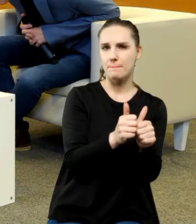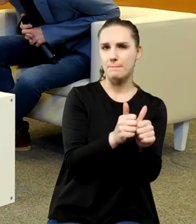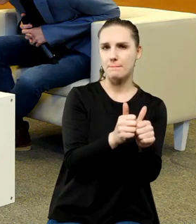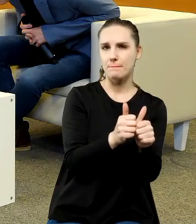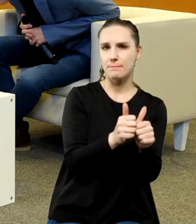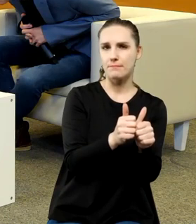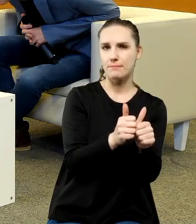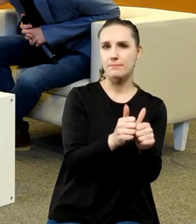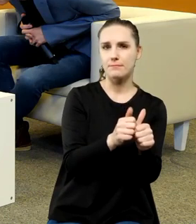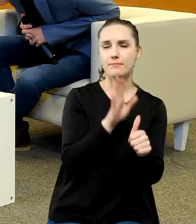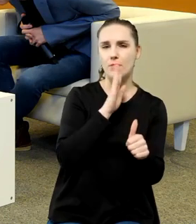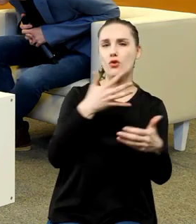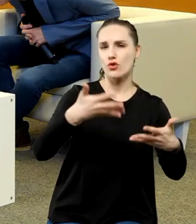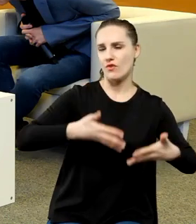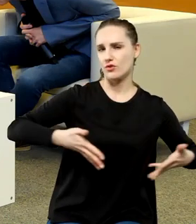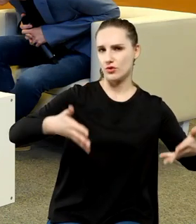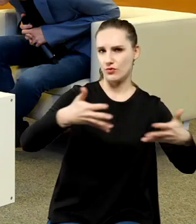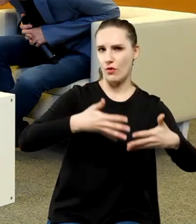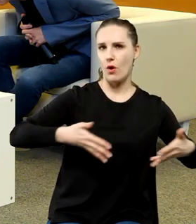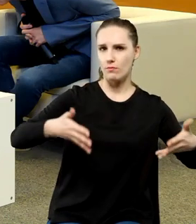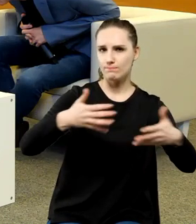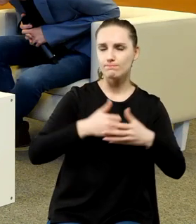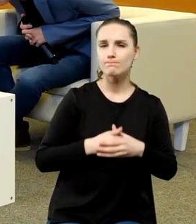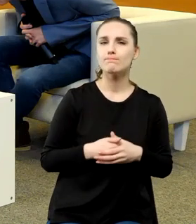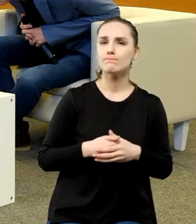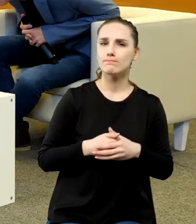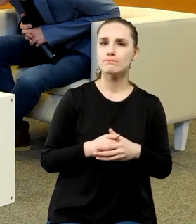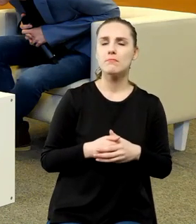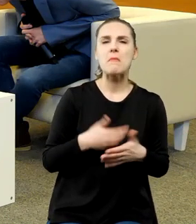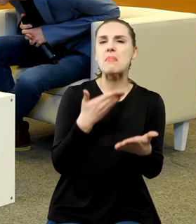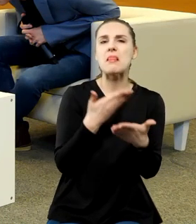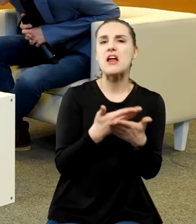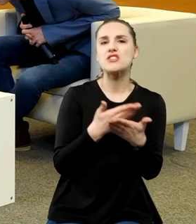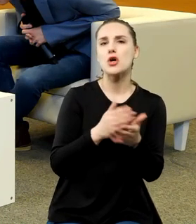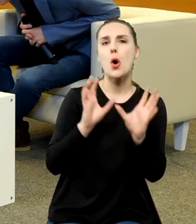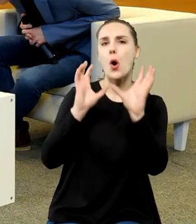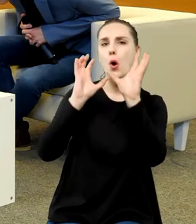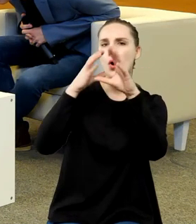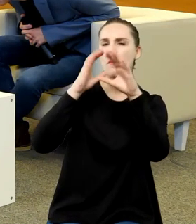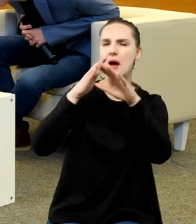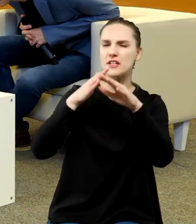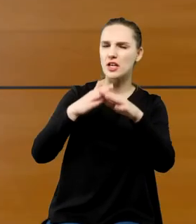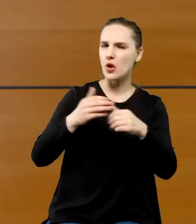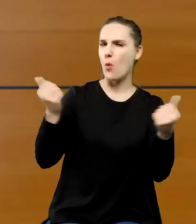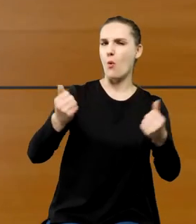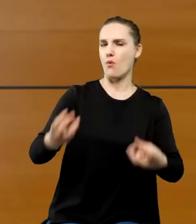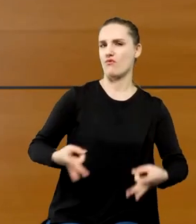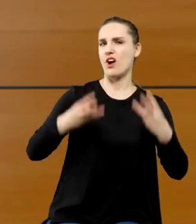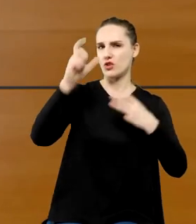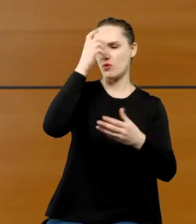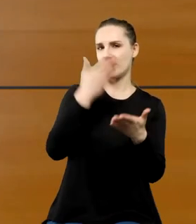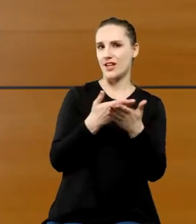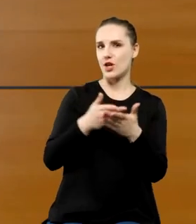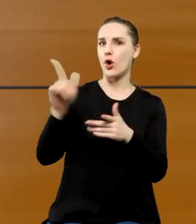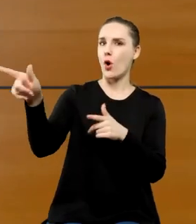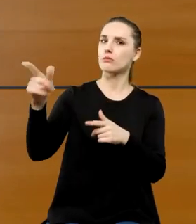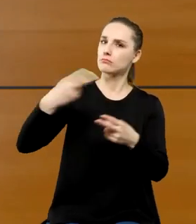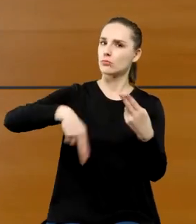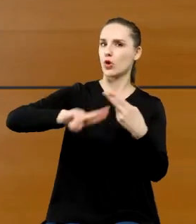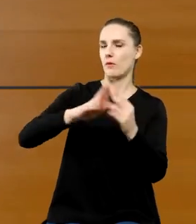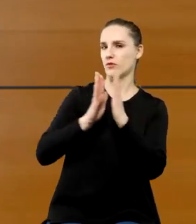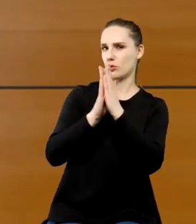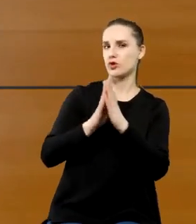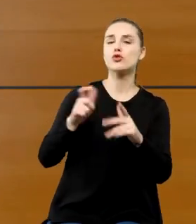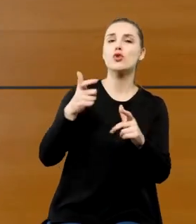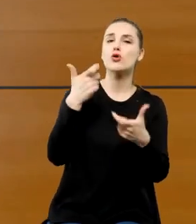właśnie tego towarzystwa, dotyczące tego, dlaczego Kopernik wielkim człowiekiem był. Co uczynił